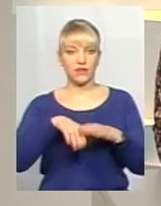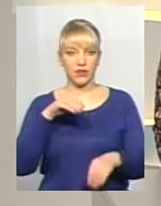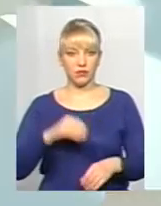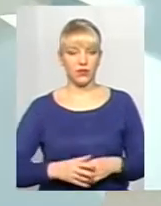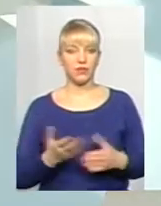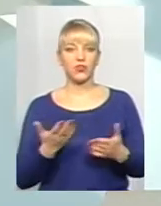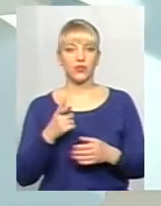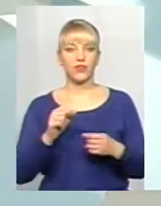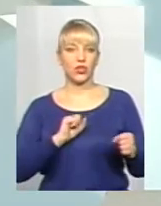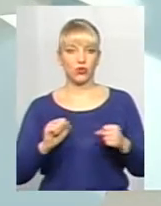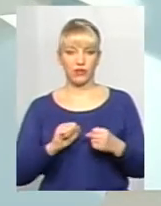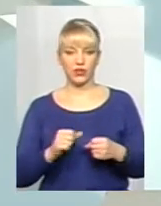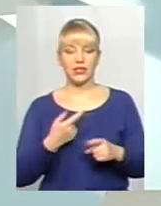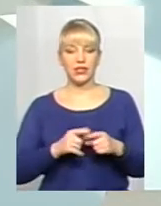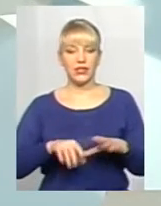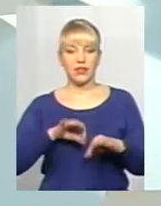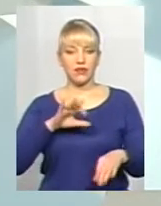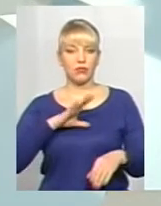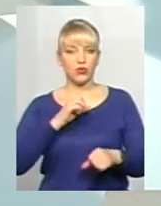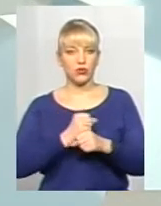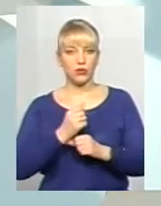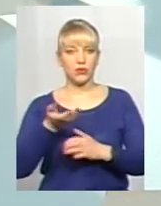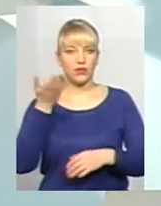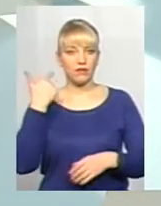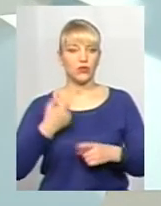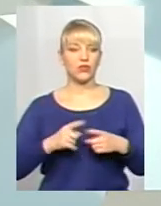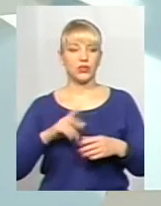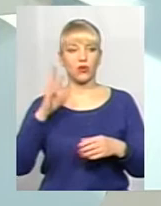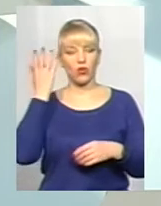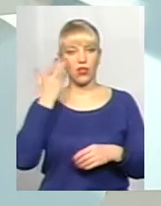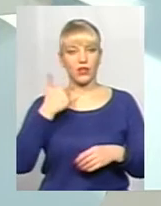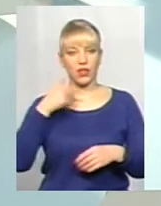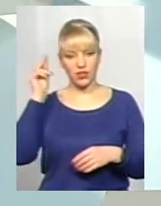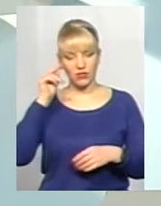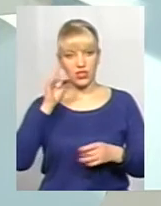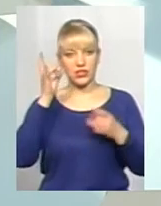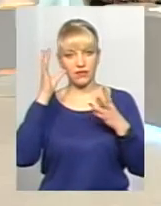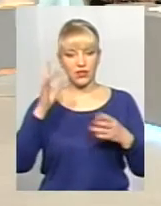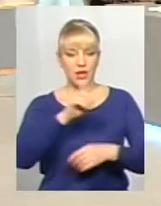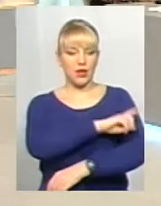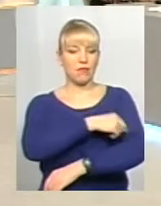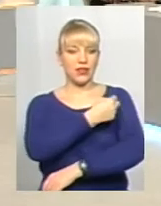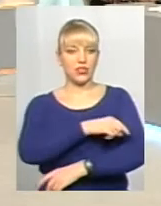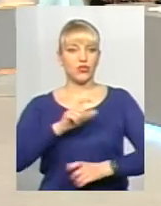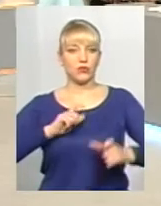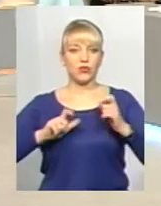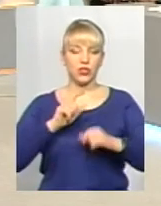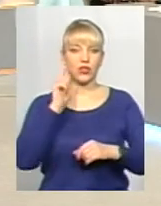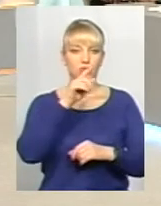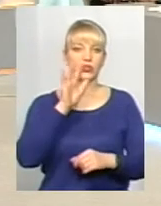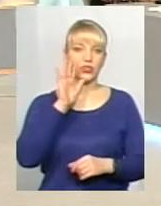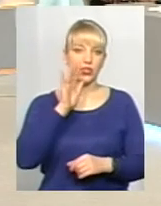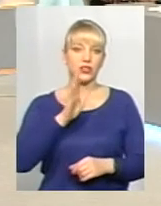Цей вибір був зроблений дуже давно, ще коли я навчалася в цивільному медичному інституті. Тоді на той час